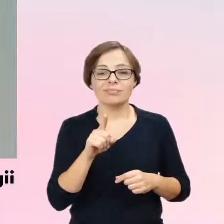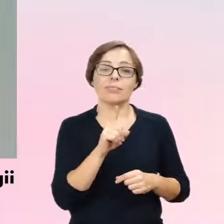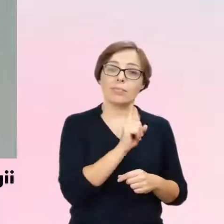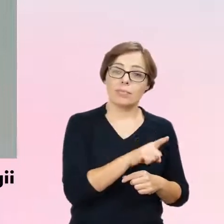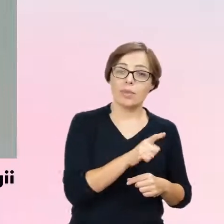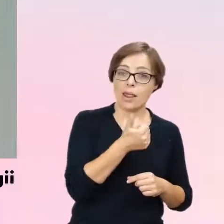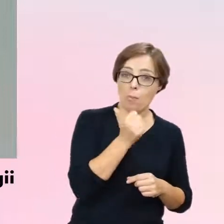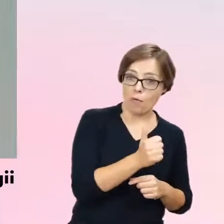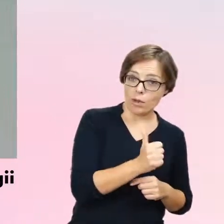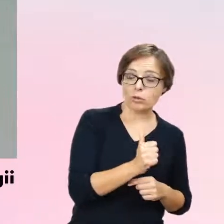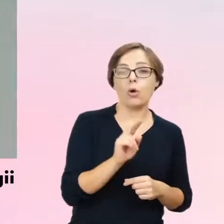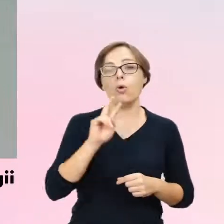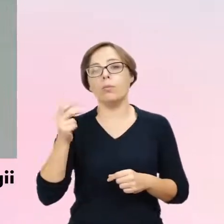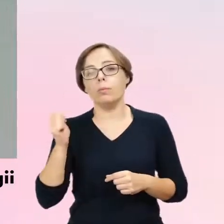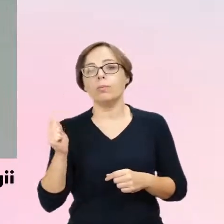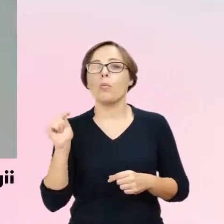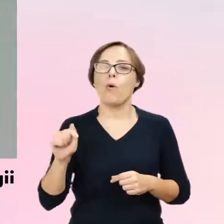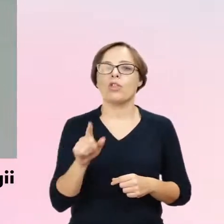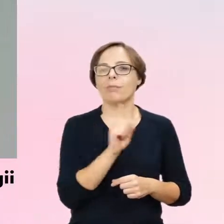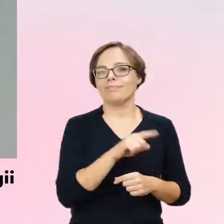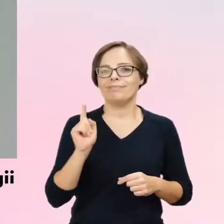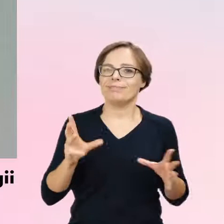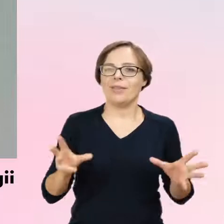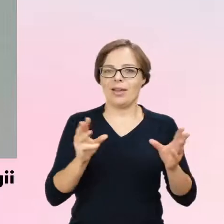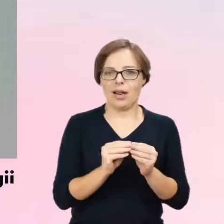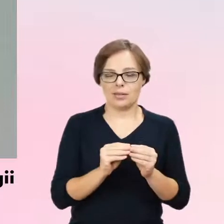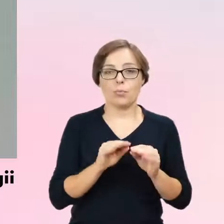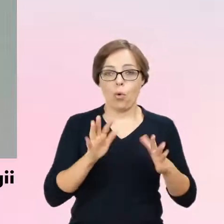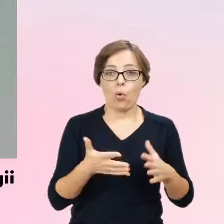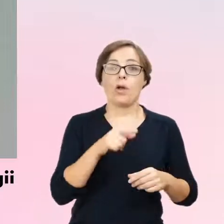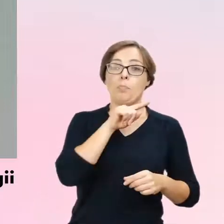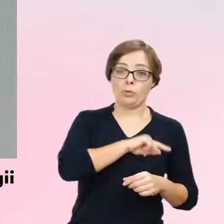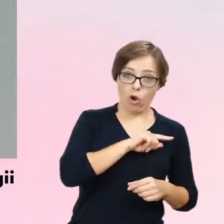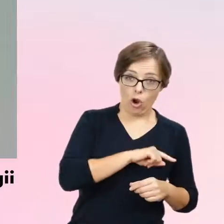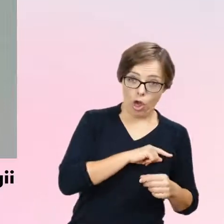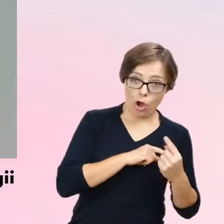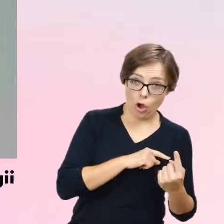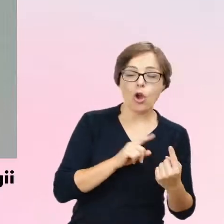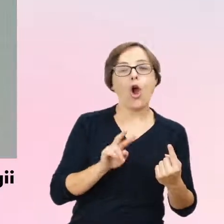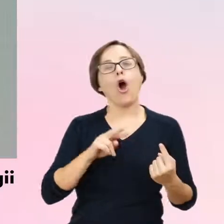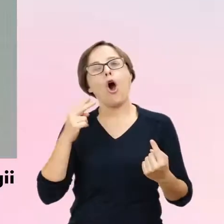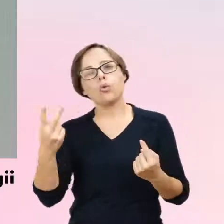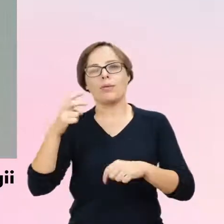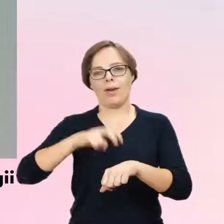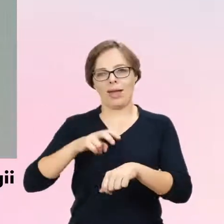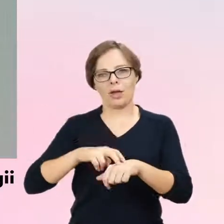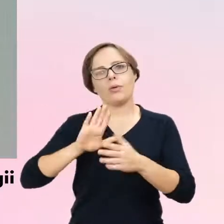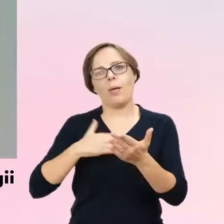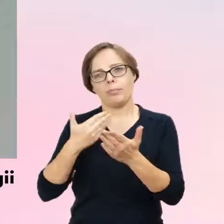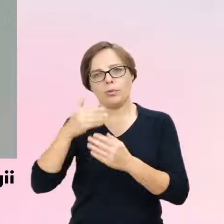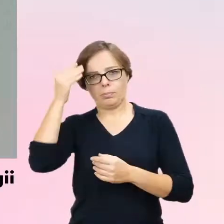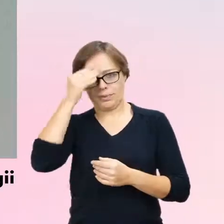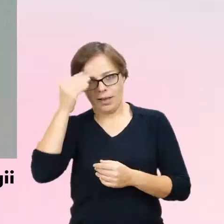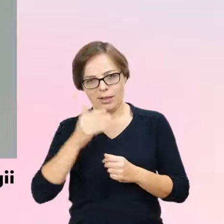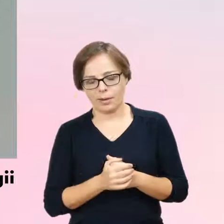profesjonalista powinien być medykiem, tak? Psychiatrą, a drugi psychologiem. Podniesiemy do diagnozy w ogóle